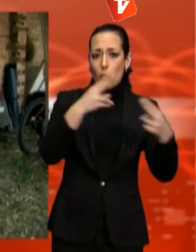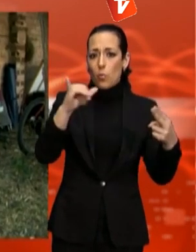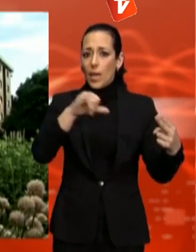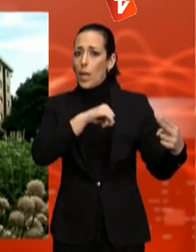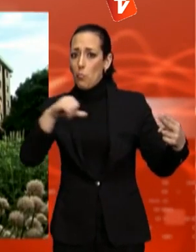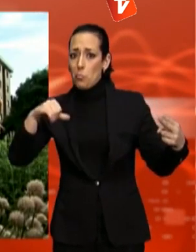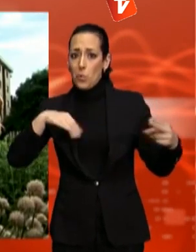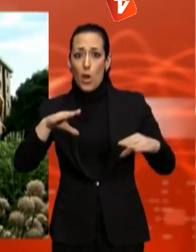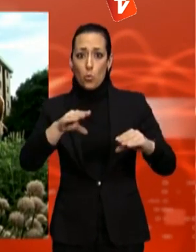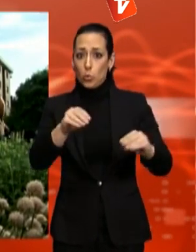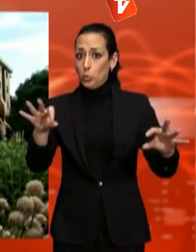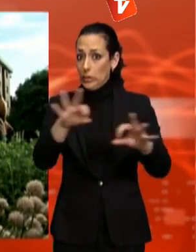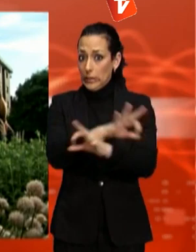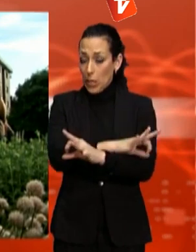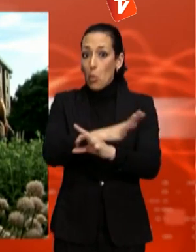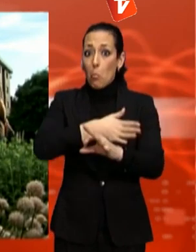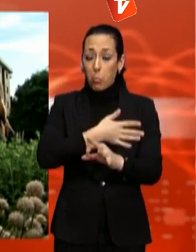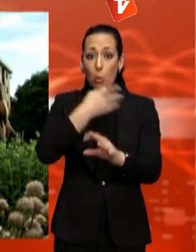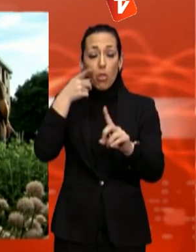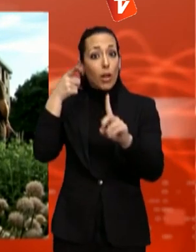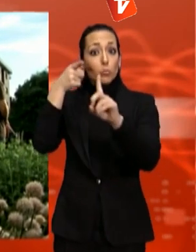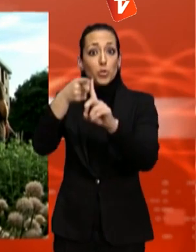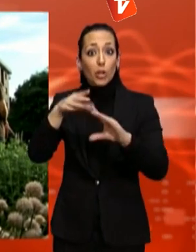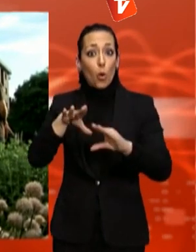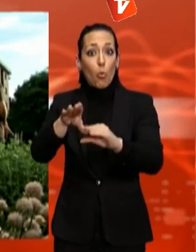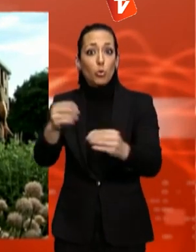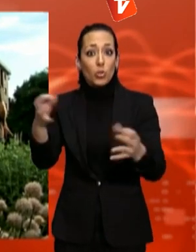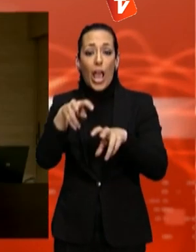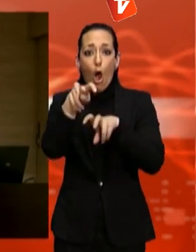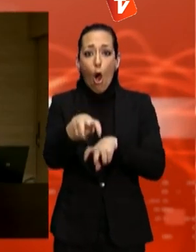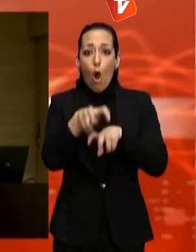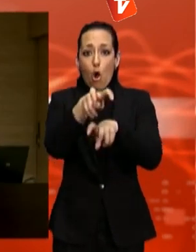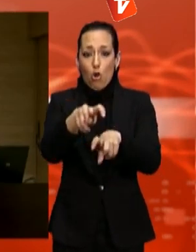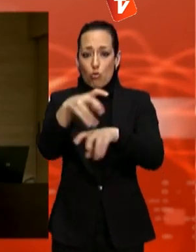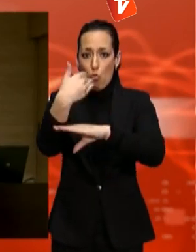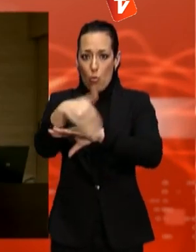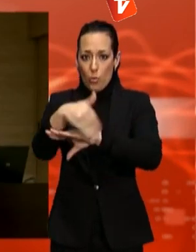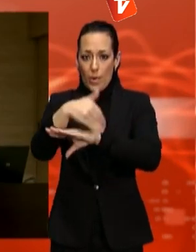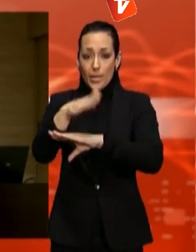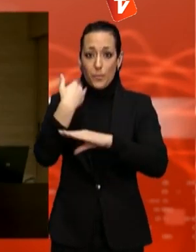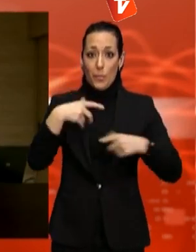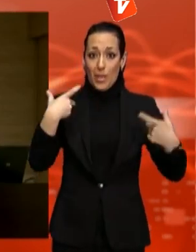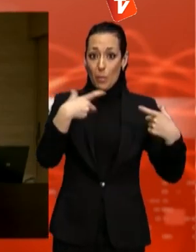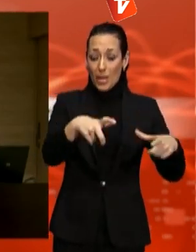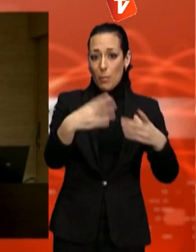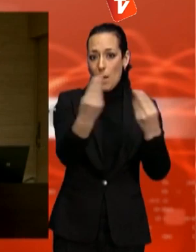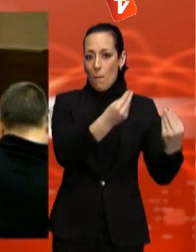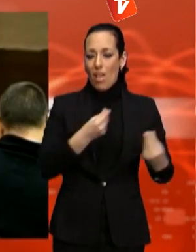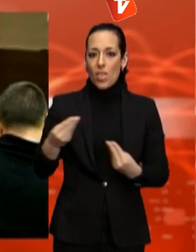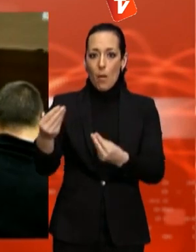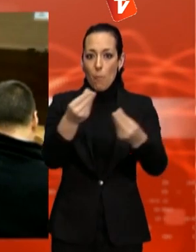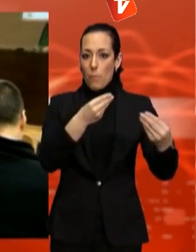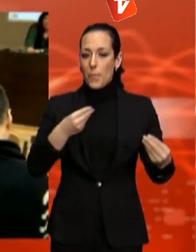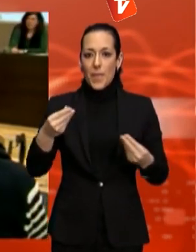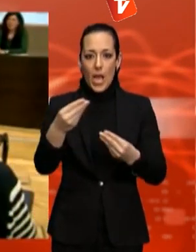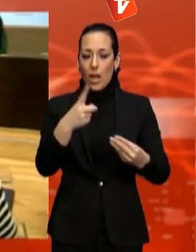quadrats que es podrien dedicar a encabir-hi horts urbans. Medi Ambient ha detectat una demanda creixent i vol facilitar la creació d